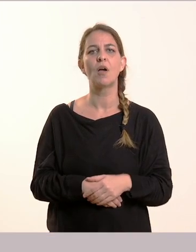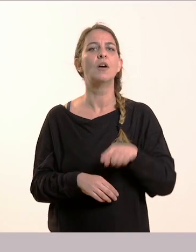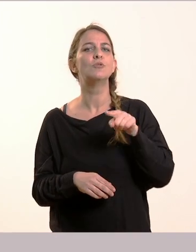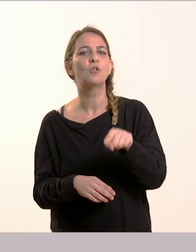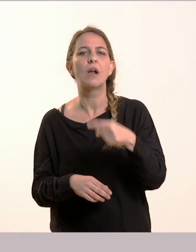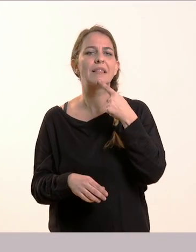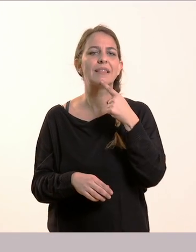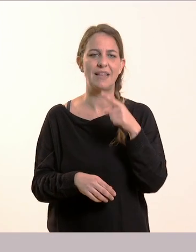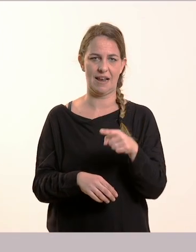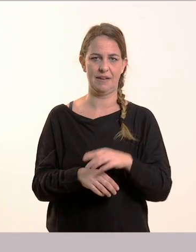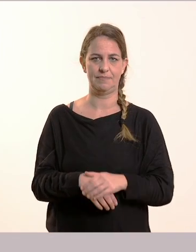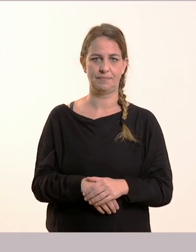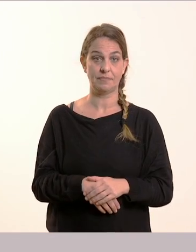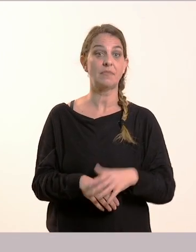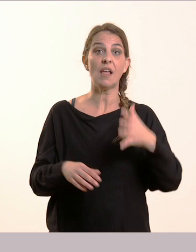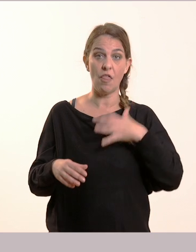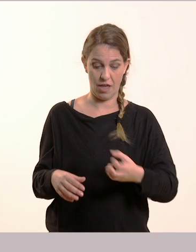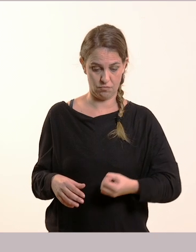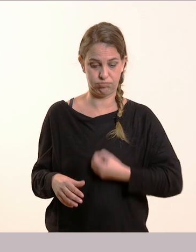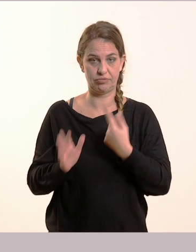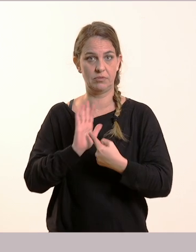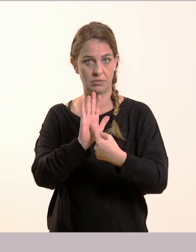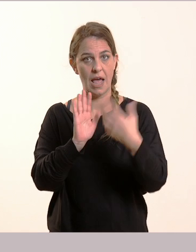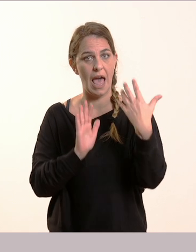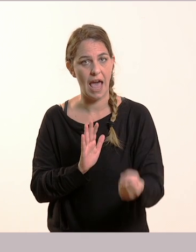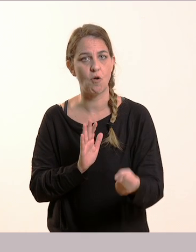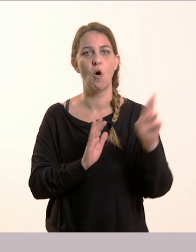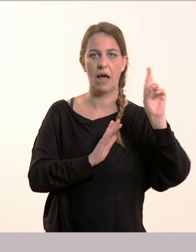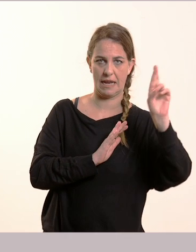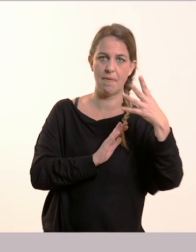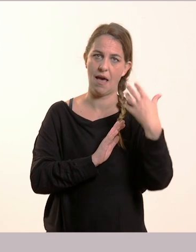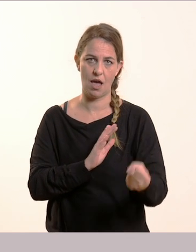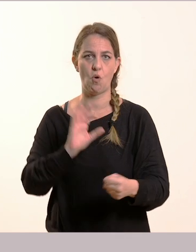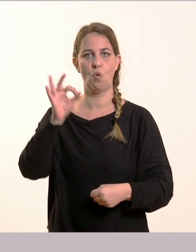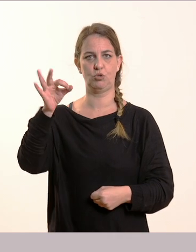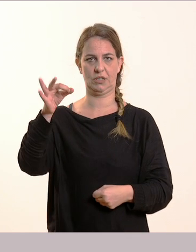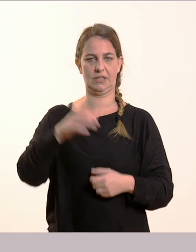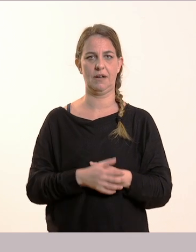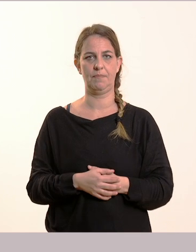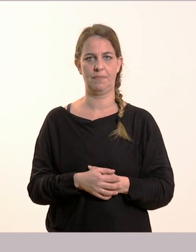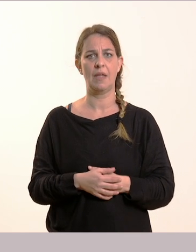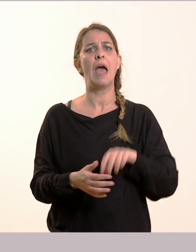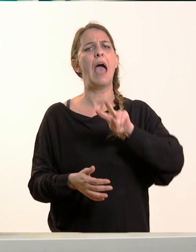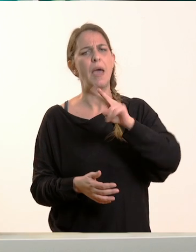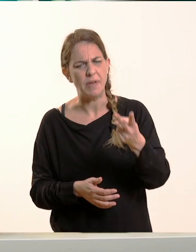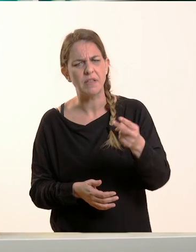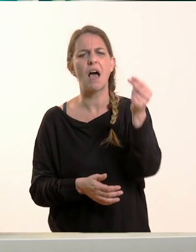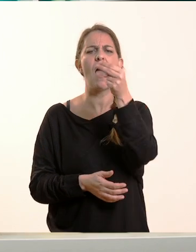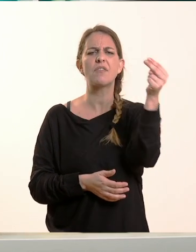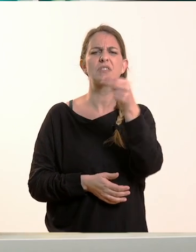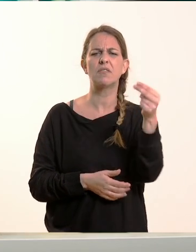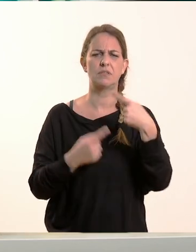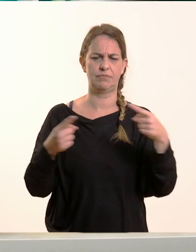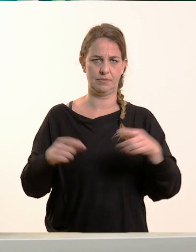νιώθουμε έχουμε και ρήματα και ουσιαστικά, που τα είπαμε στην αρχή! Λοιπόν, έχουμε ρήματα ουσιαστικά επίθετα και πολλές εκφράσεις. Θα πάμε τώρα στο τετράδιο